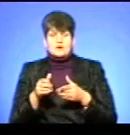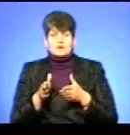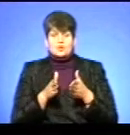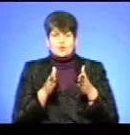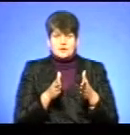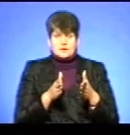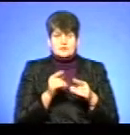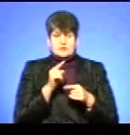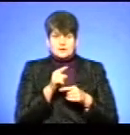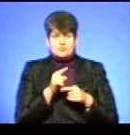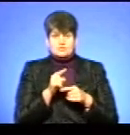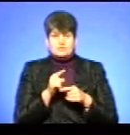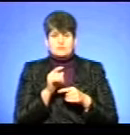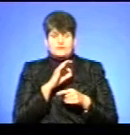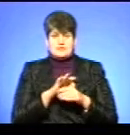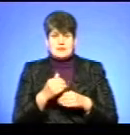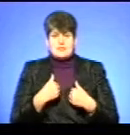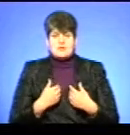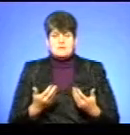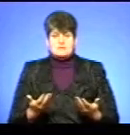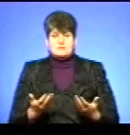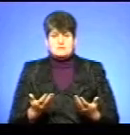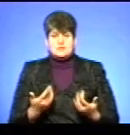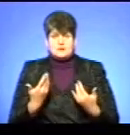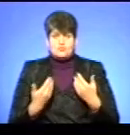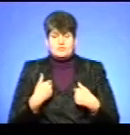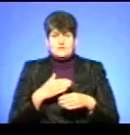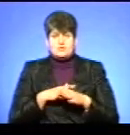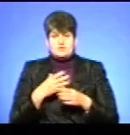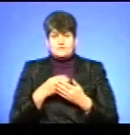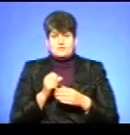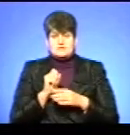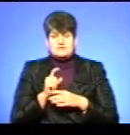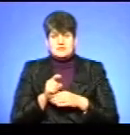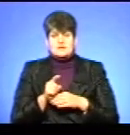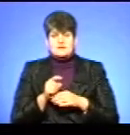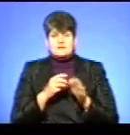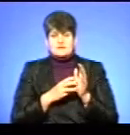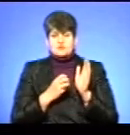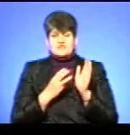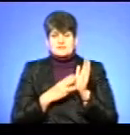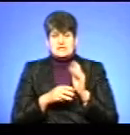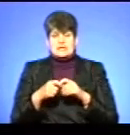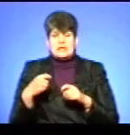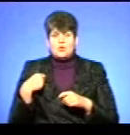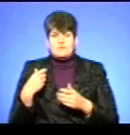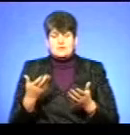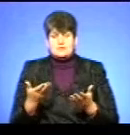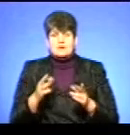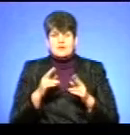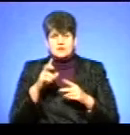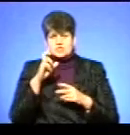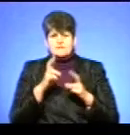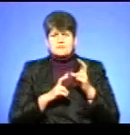на ту статтю по експлуатації нам, яку ми виконували свої завдання, на 880 кілометрів. То як державне